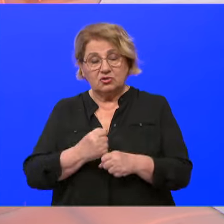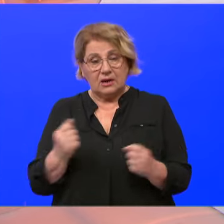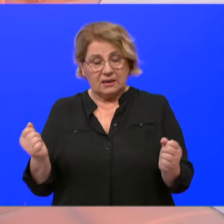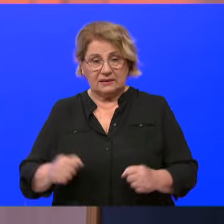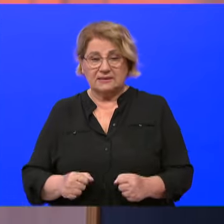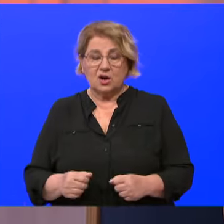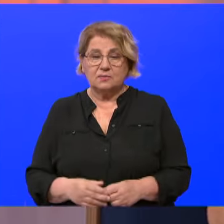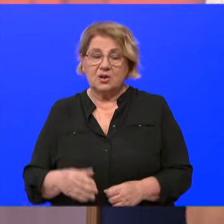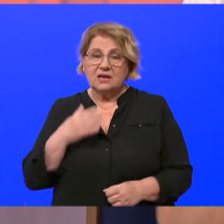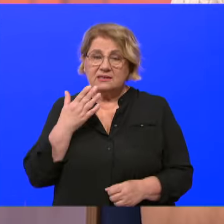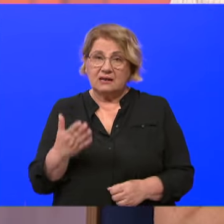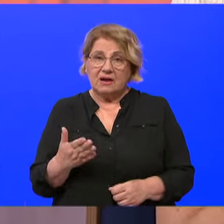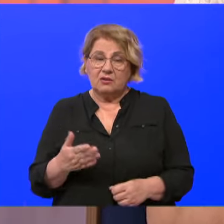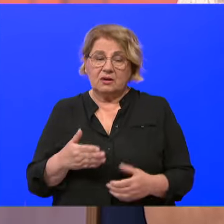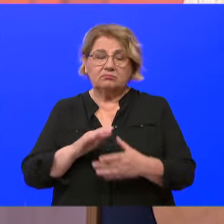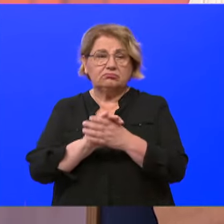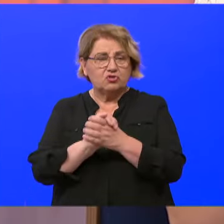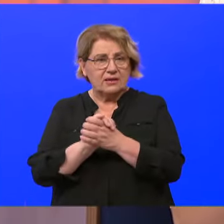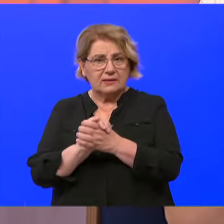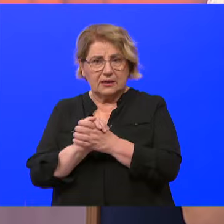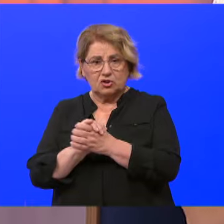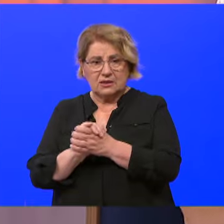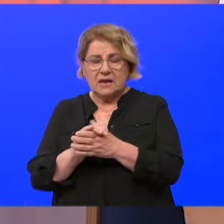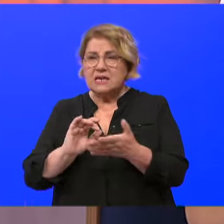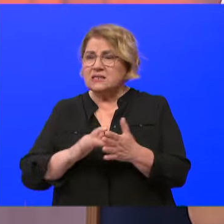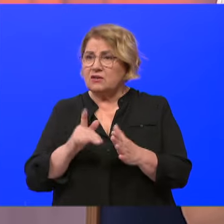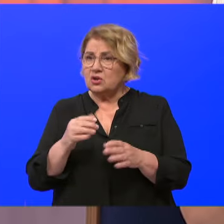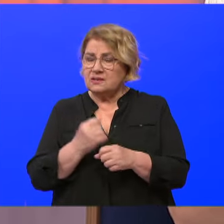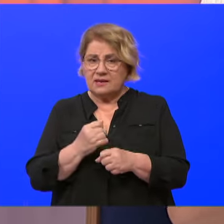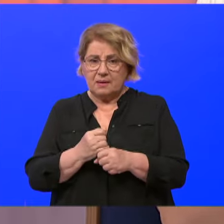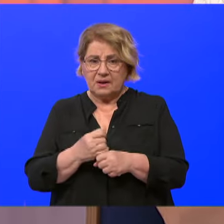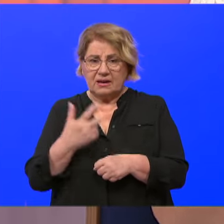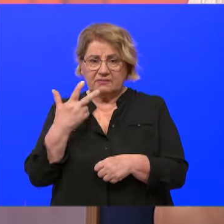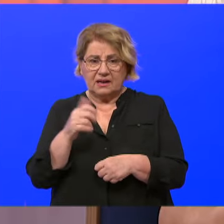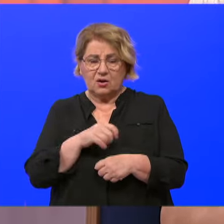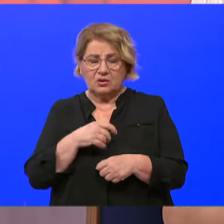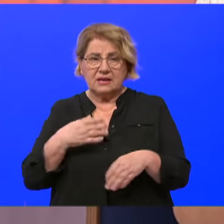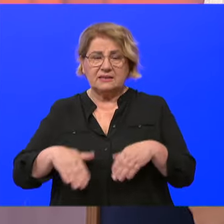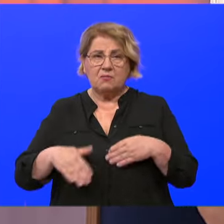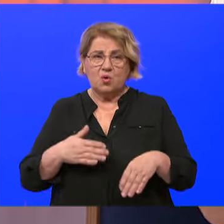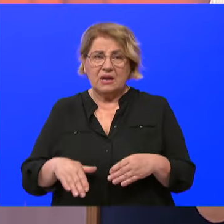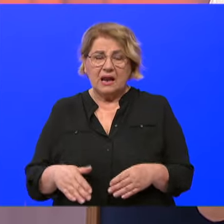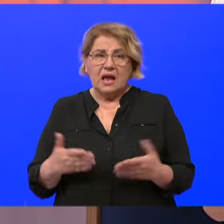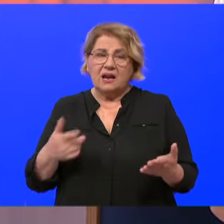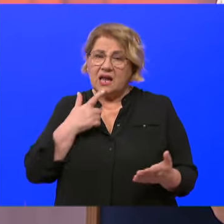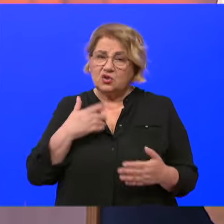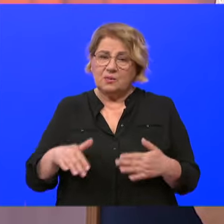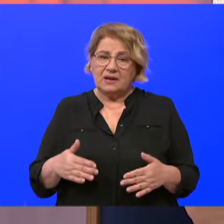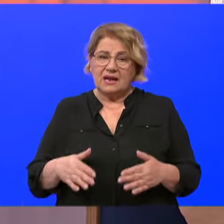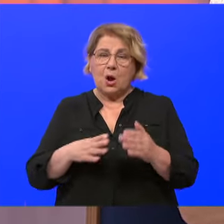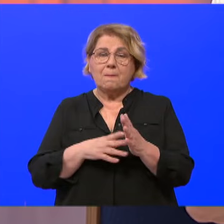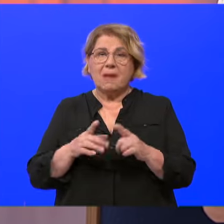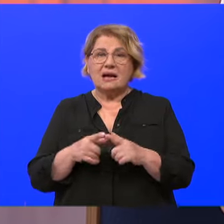hvala. Evo, iskreno vam čestitke na svemu što ste uspjeli postići. Rekli ste, tri godine sam u mirovini. Pa neko bi rekao, u